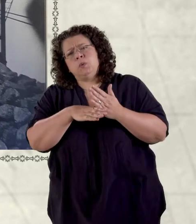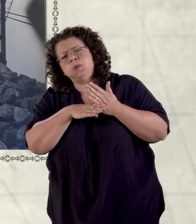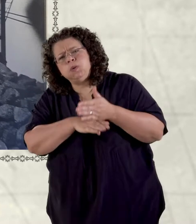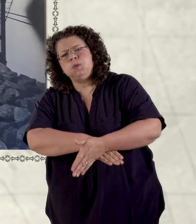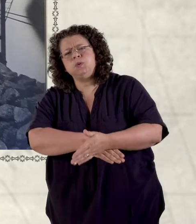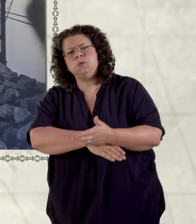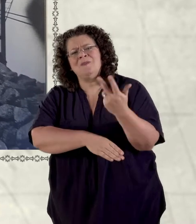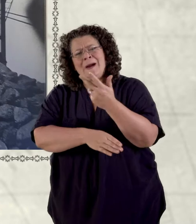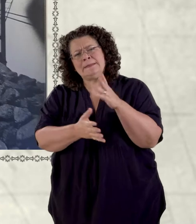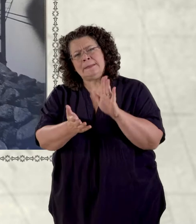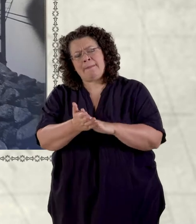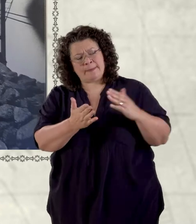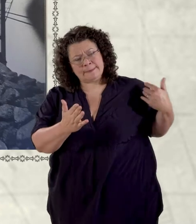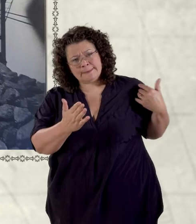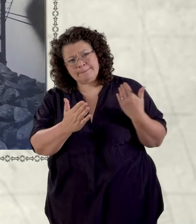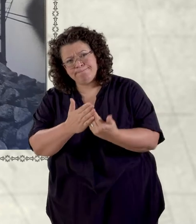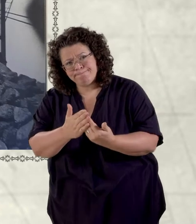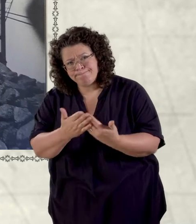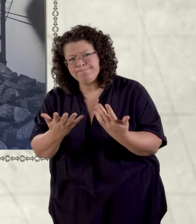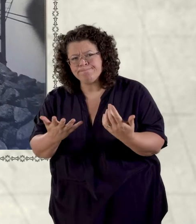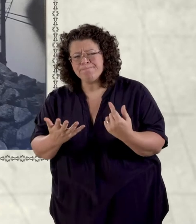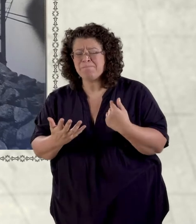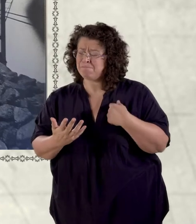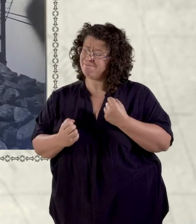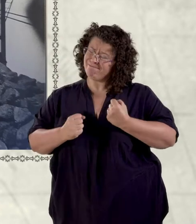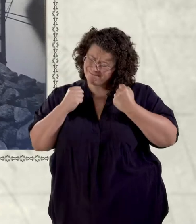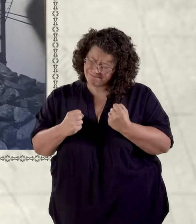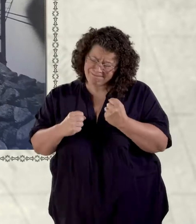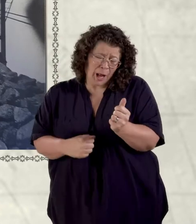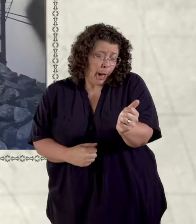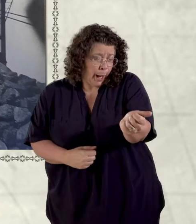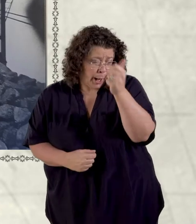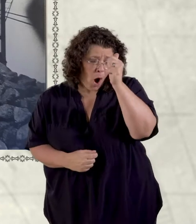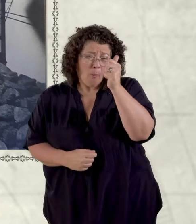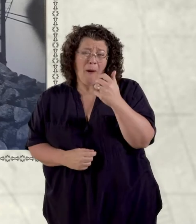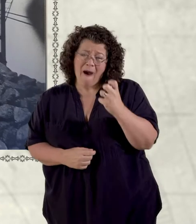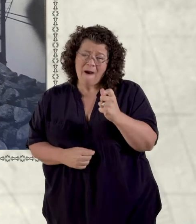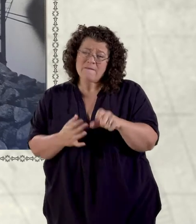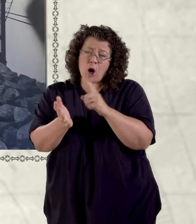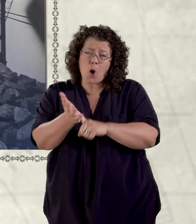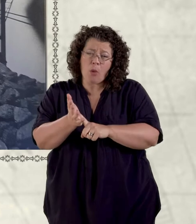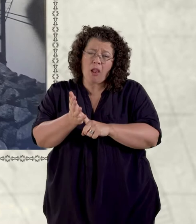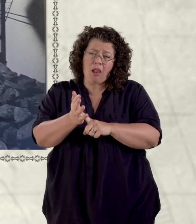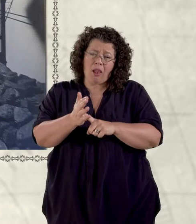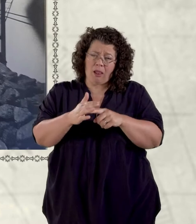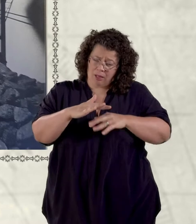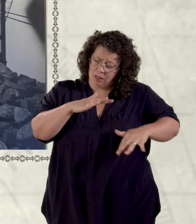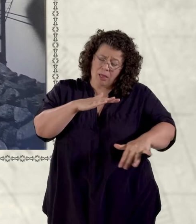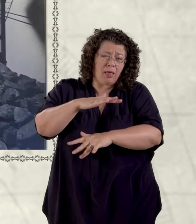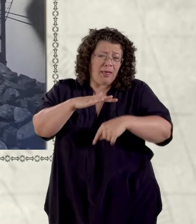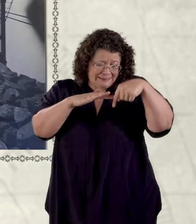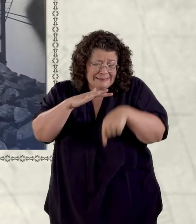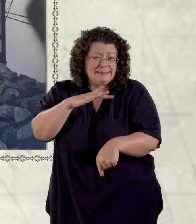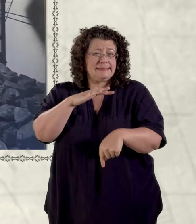chi wedi gweithio'n ddio'r ffwys yn broni flwyddyn a hanner. Credaf yn wir bod glô o dan